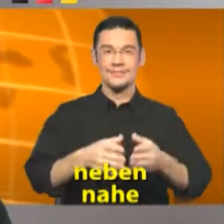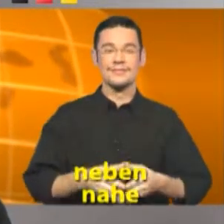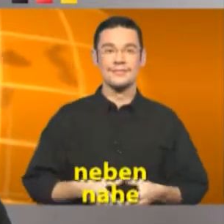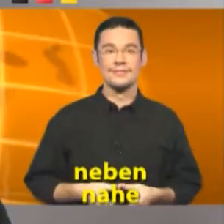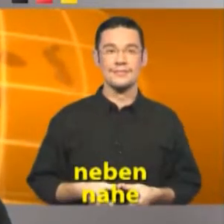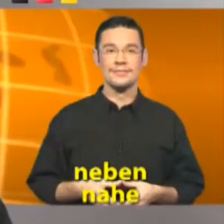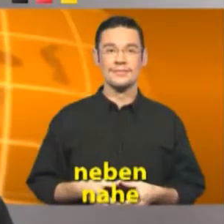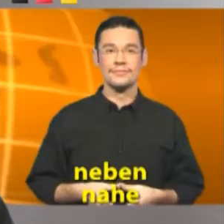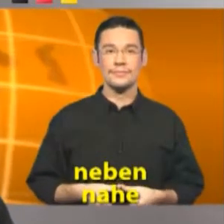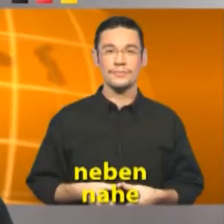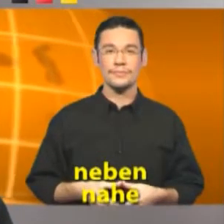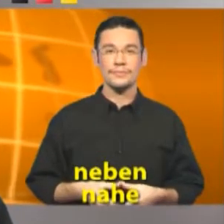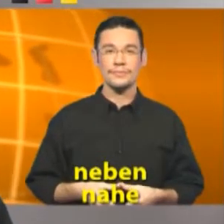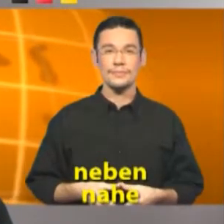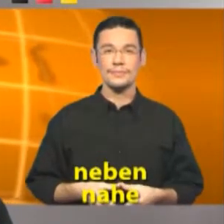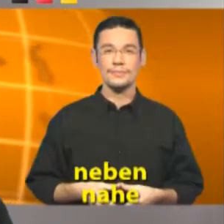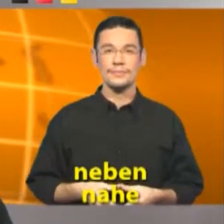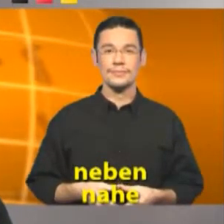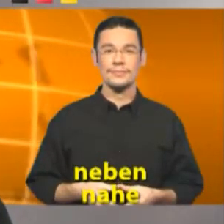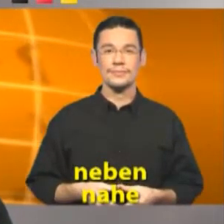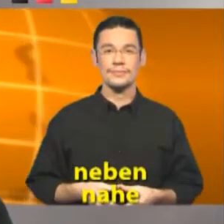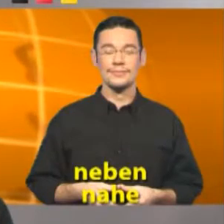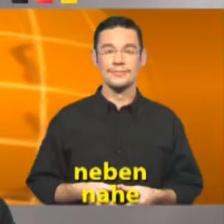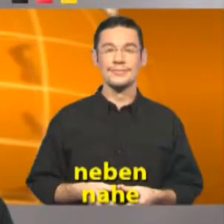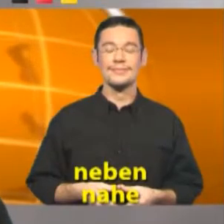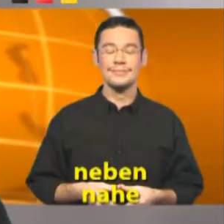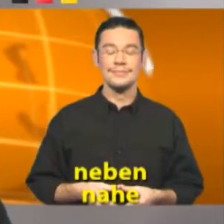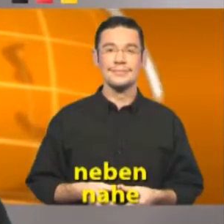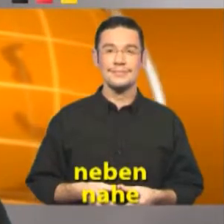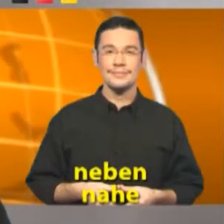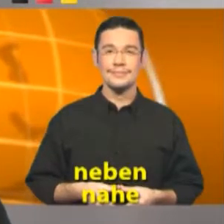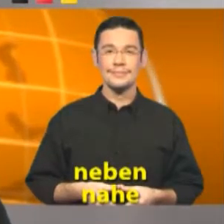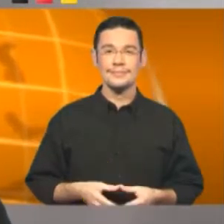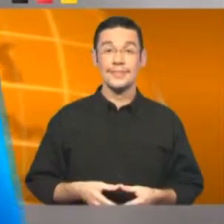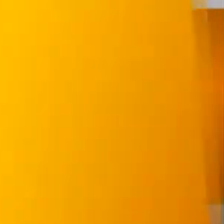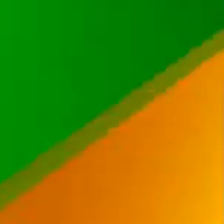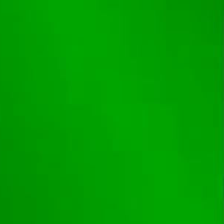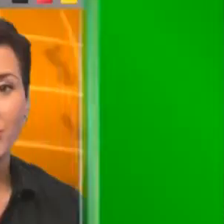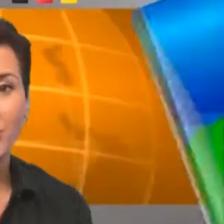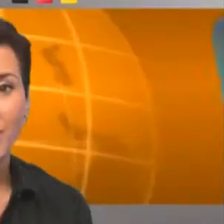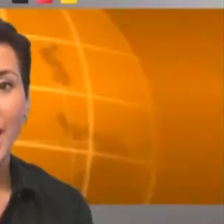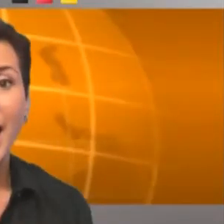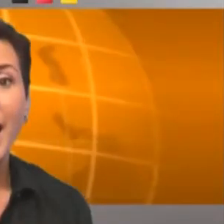Nahe Vicino Vicino Oder